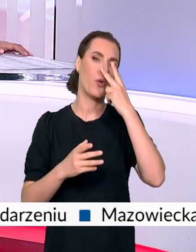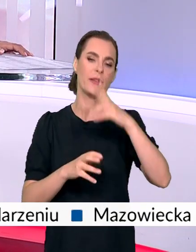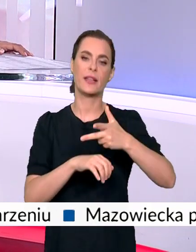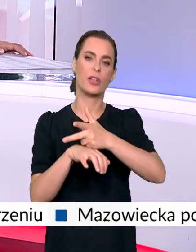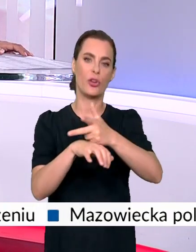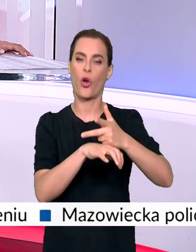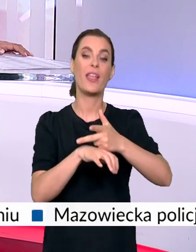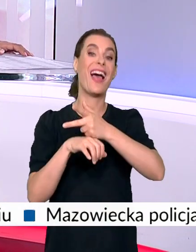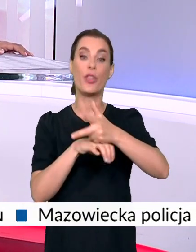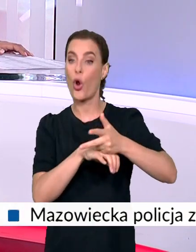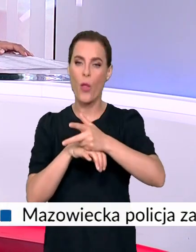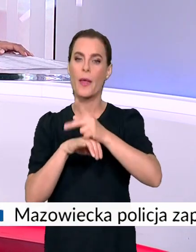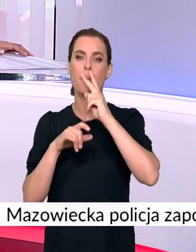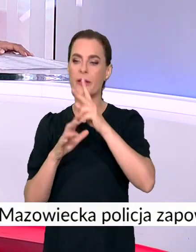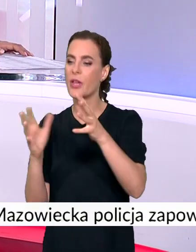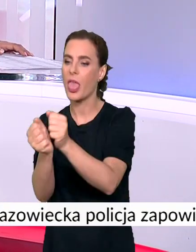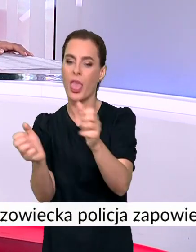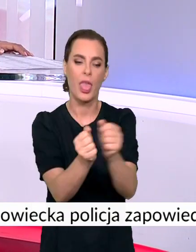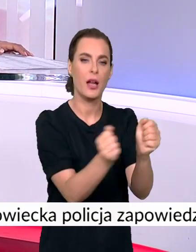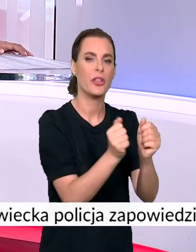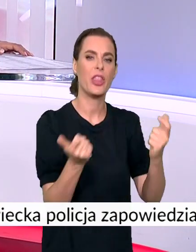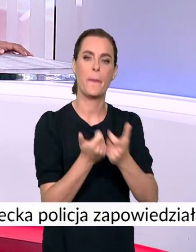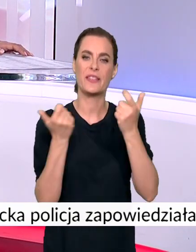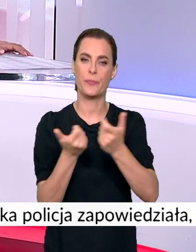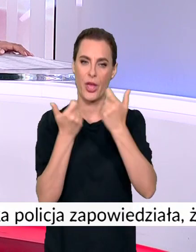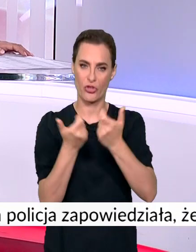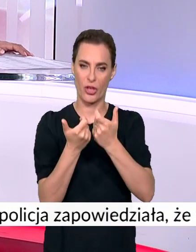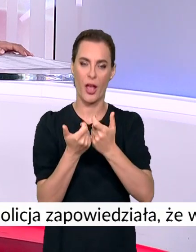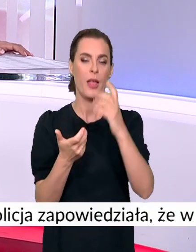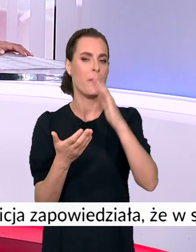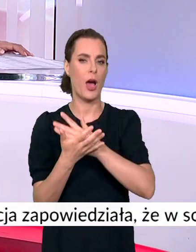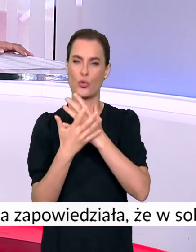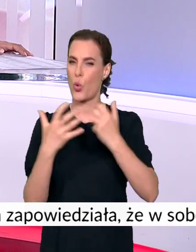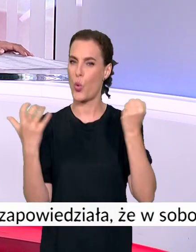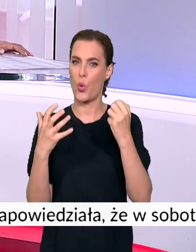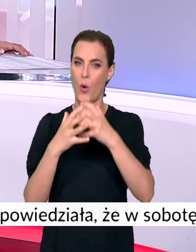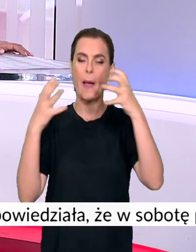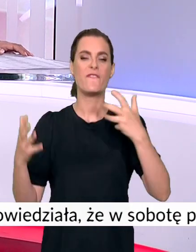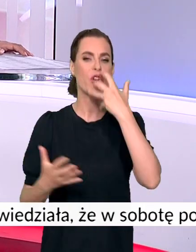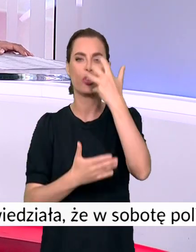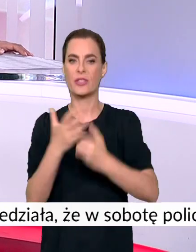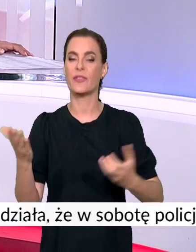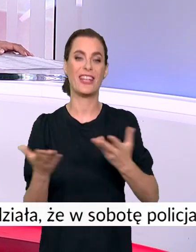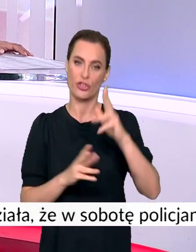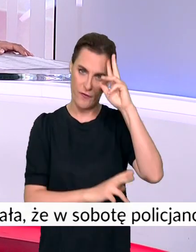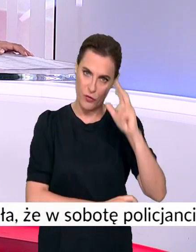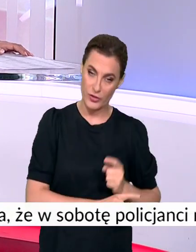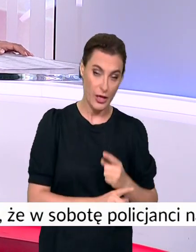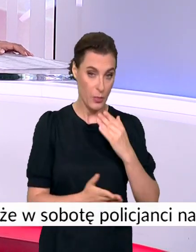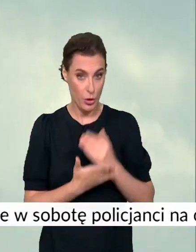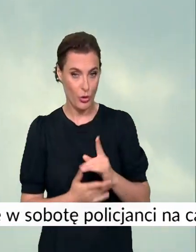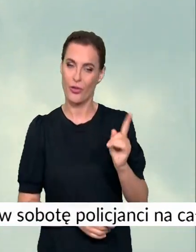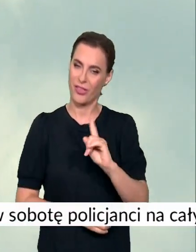służące do wykrywania i neutralizowania niebezpiecznych urządzeń. Na dużą skalę będą wykorzystywane w wojsku, ale nie tylko.